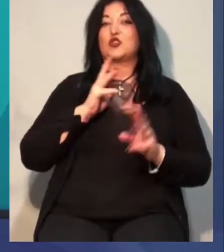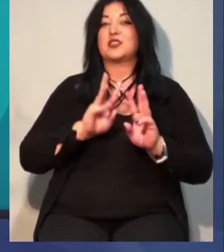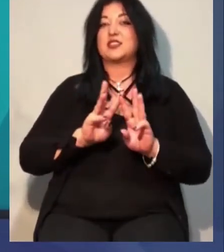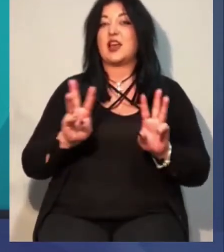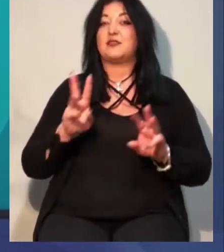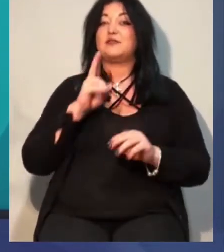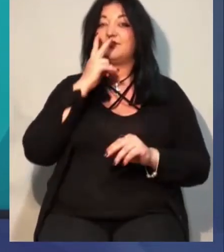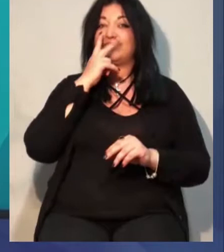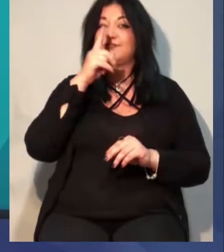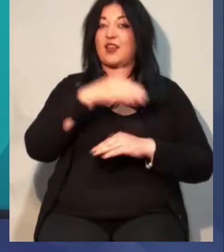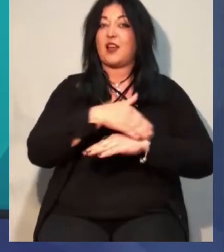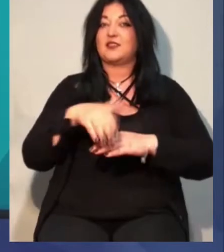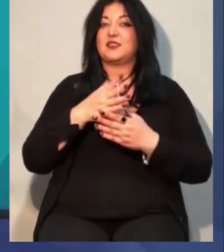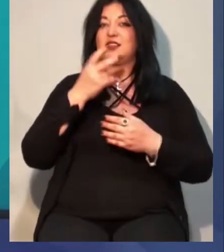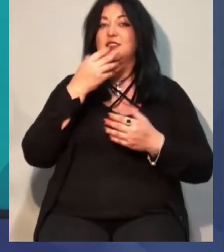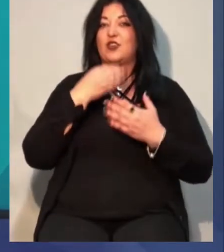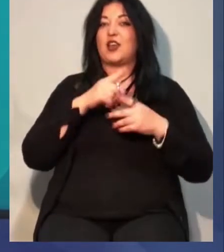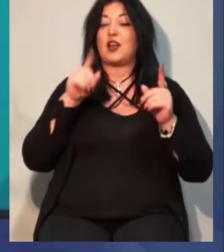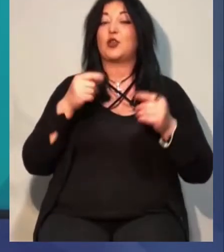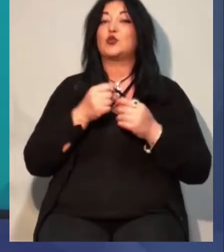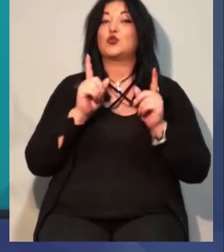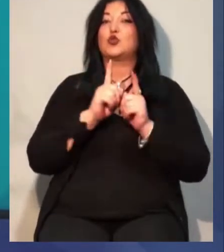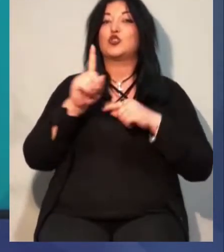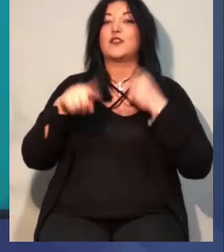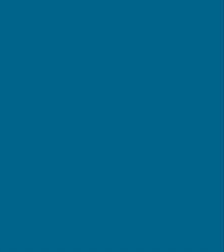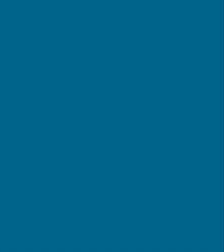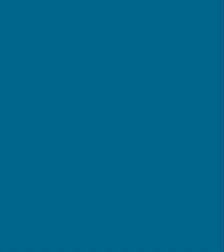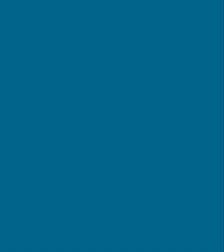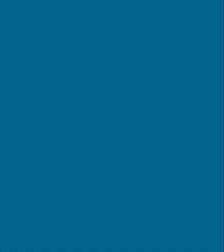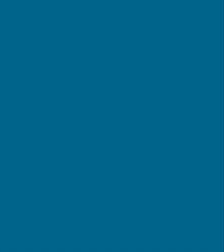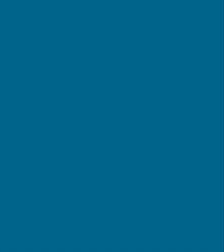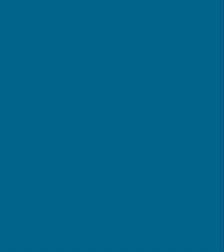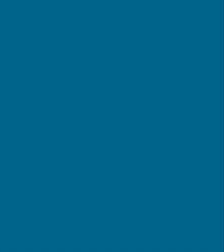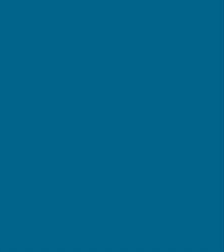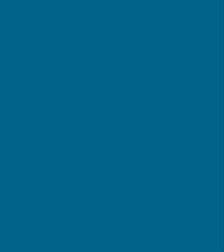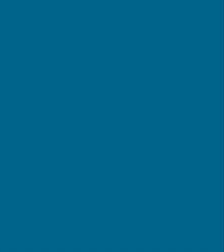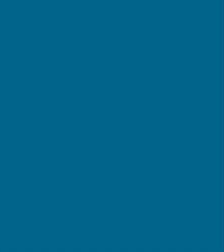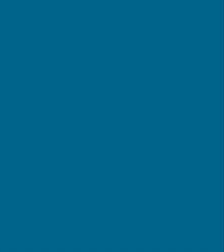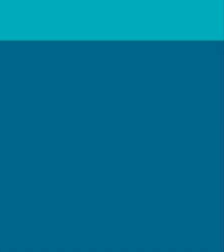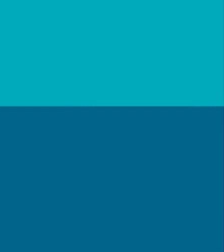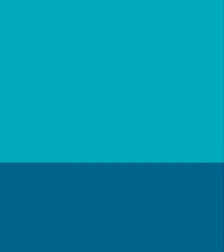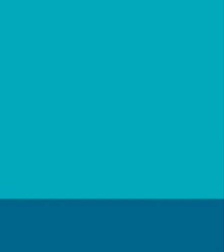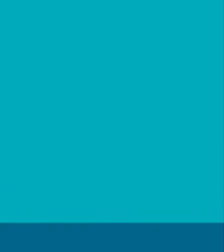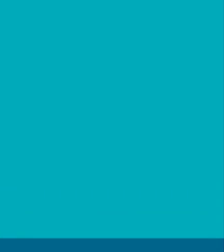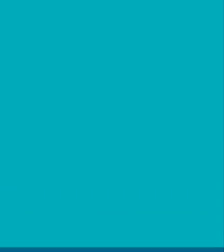бачите на своїх екранах. До зустрічі в ефірі. Хай щастить! Дякую! Дякую